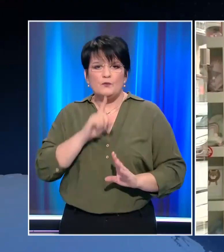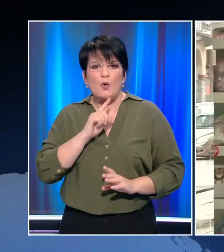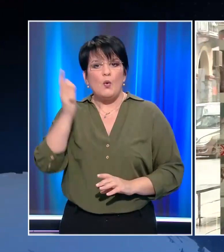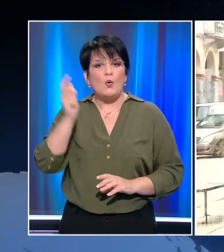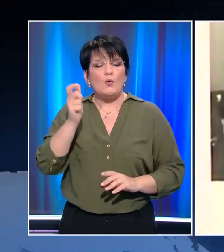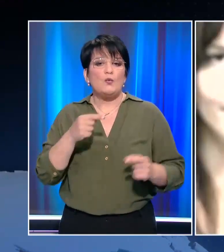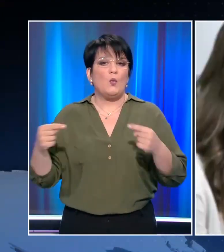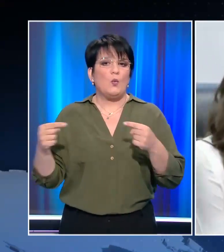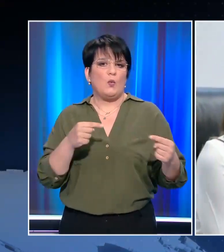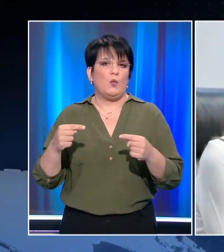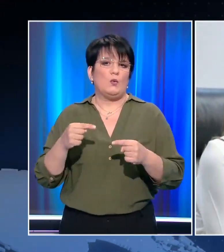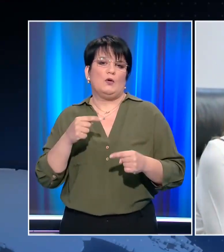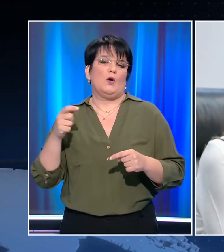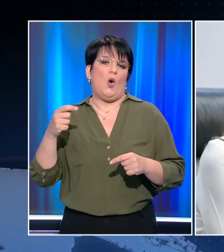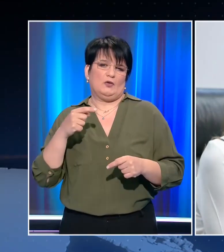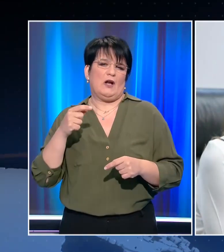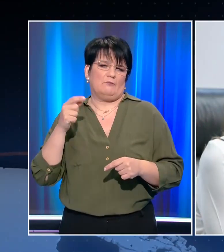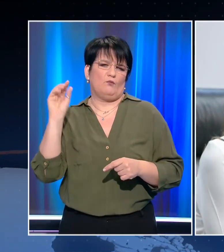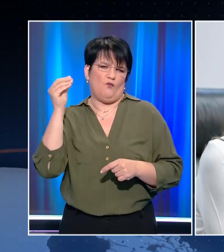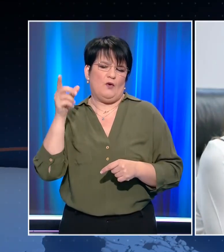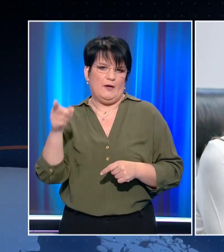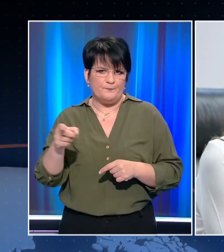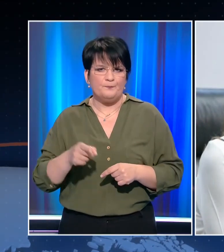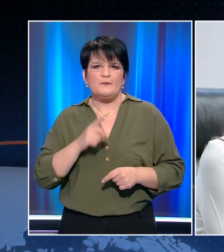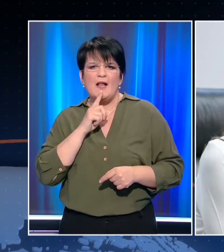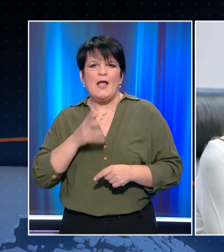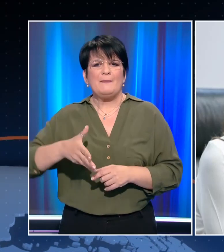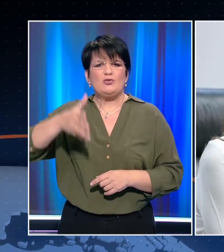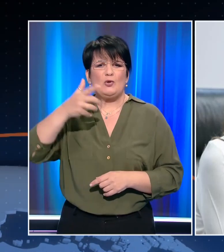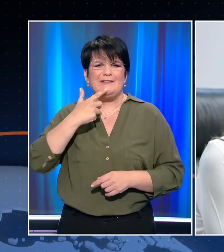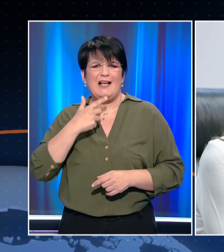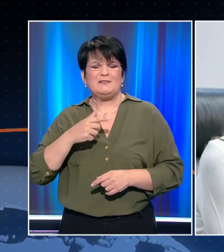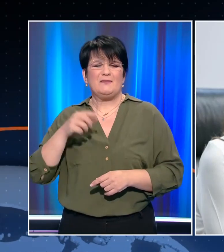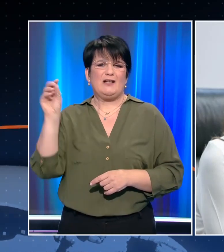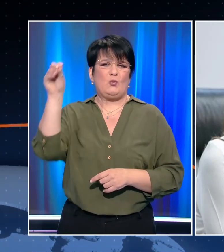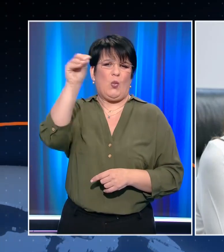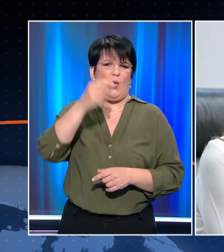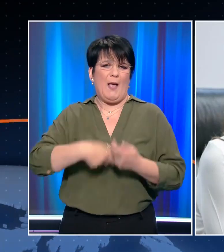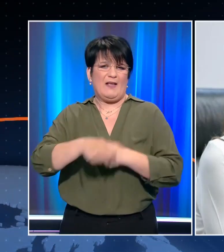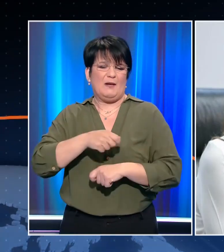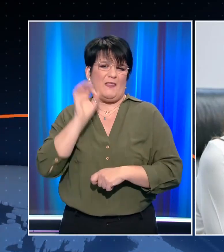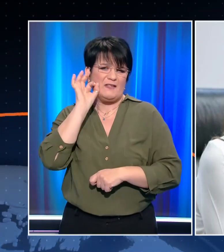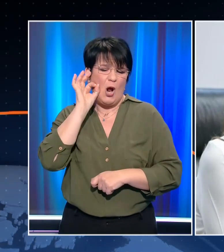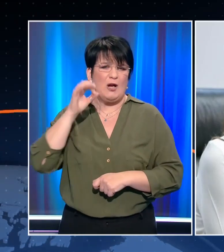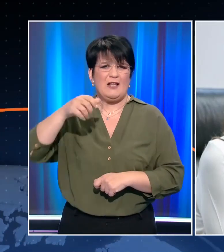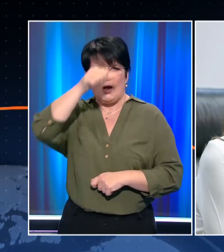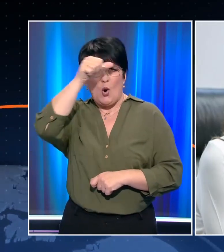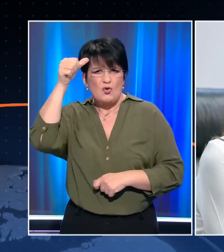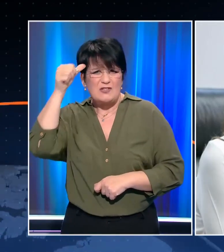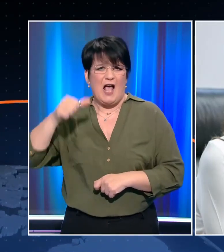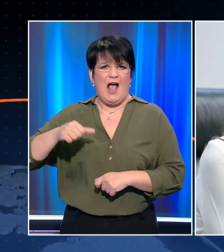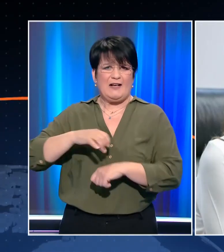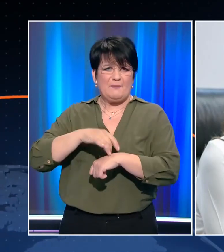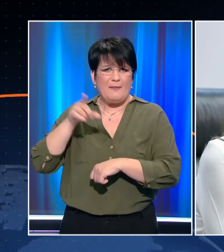πολιτική αντιπαράθεση. Ο κύριος Μητσοτάκης μετά το καψόνι τους τους επιχειρηματίες της Θεσσαλονίκης, της Αχαΐας και της Κοζάνης, αφού ανακοίνωσε άνήμα